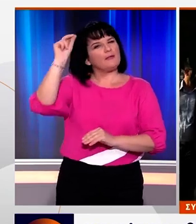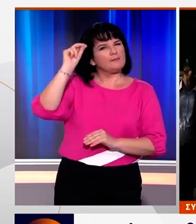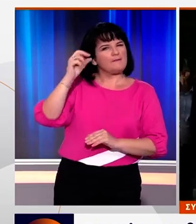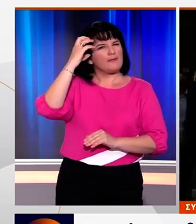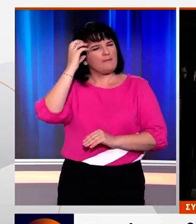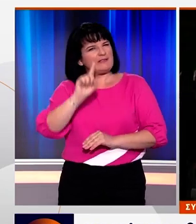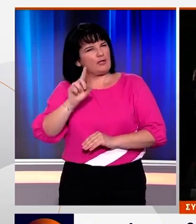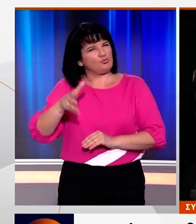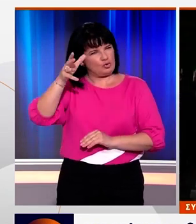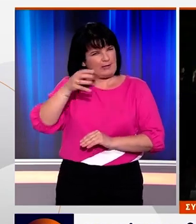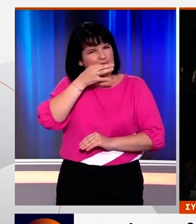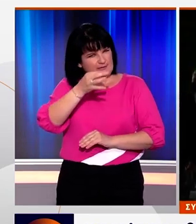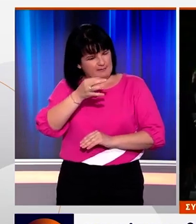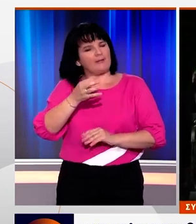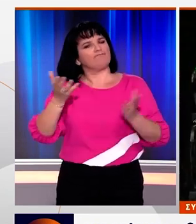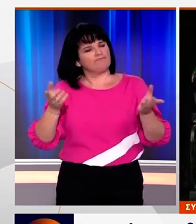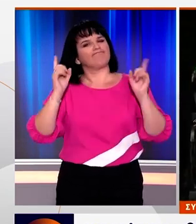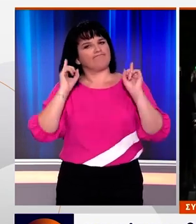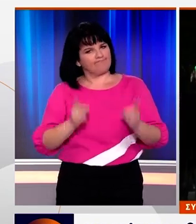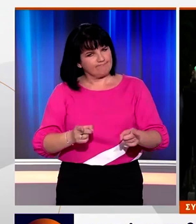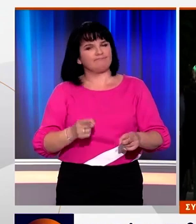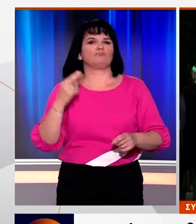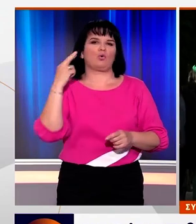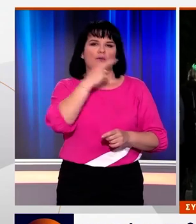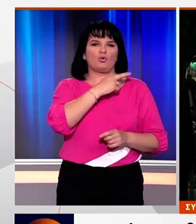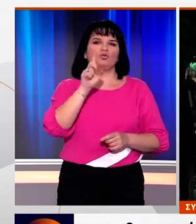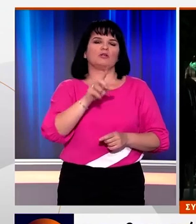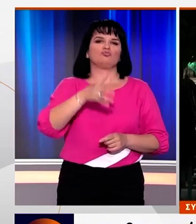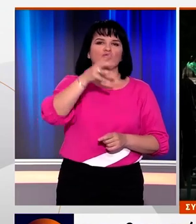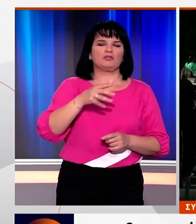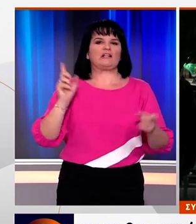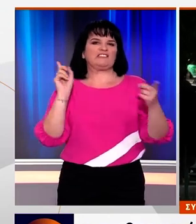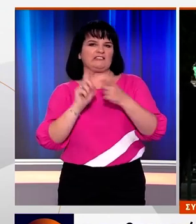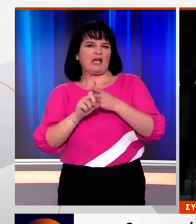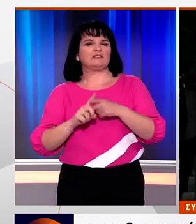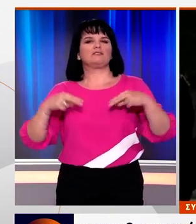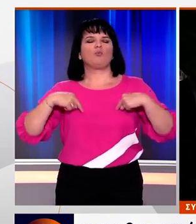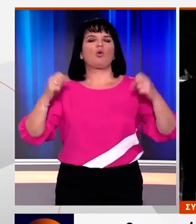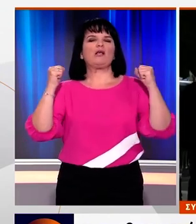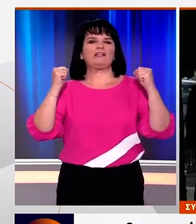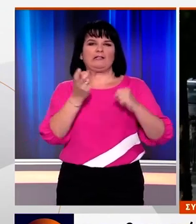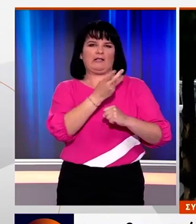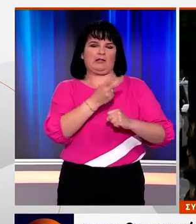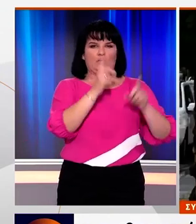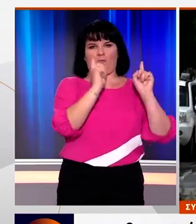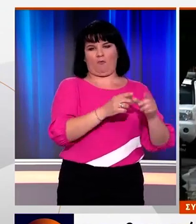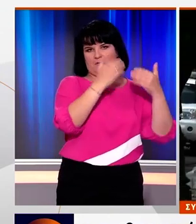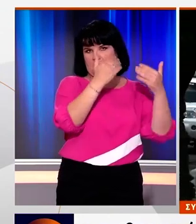δεσμεύσεις του Κυριάκου Μητσοτάκη αποφάσισαν σε σύσκεψη σήμερα ο Πρωθυπουργός με τον Υπουργό Υγείας Βασίλη Κικίλια.